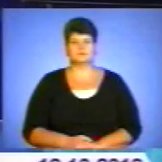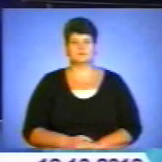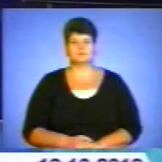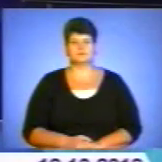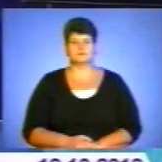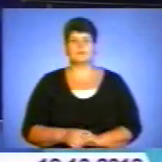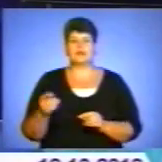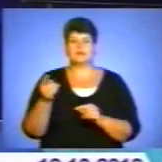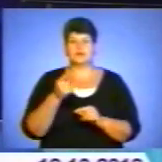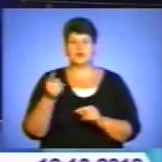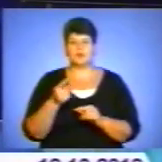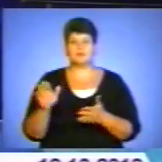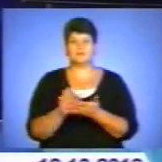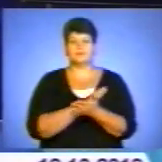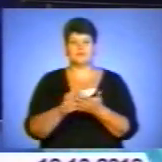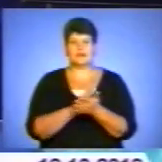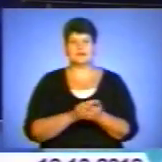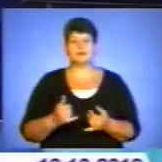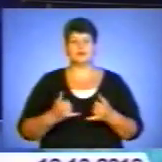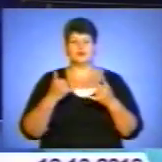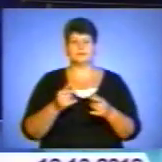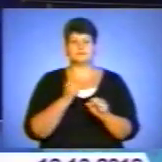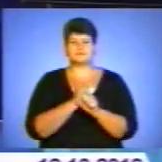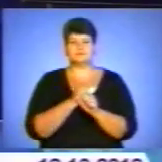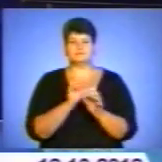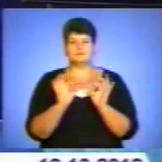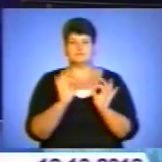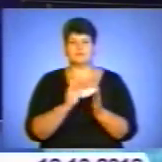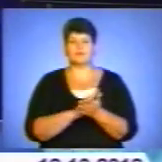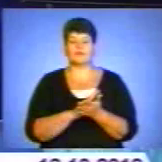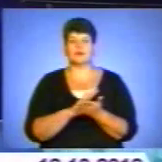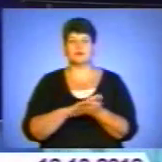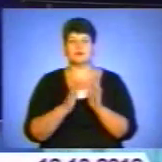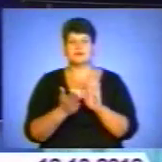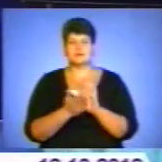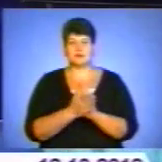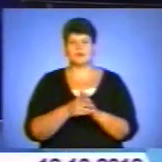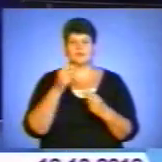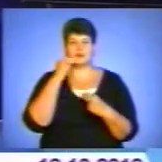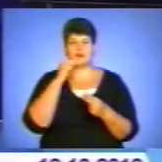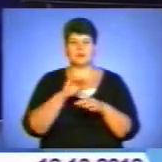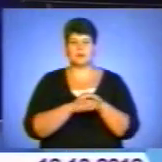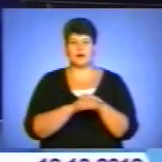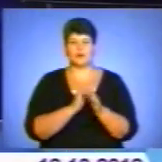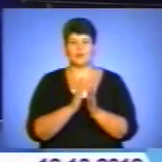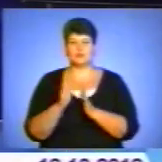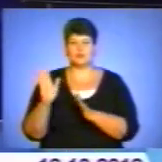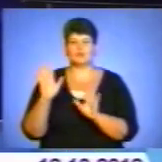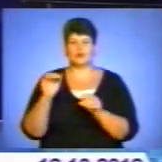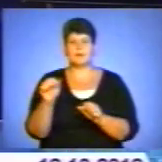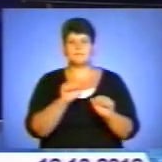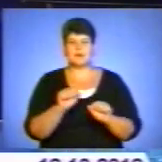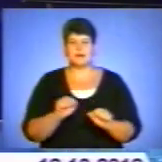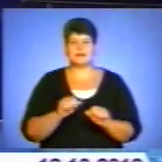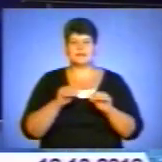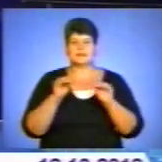Тернопіль толокує для того, щоб навести належний санітарний стан у місці та поліпшити благустрій, з ініціативи міської ради будуть прибирати та